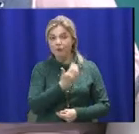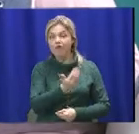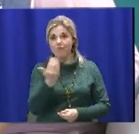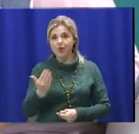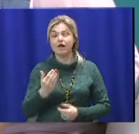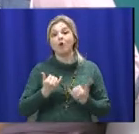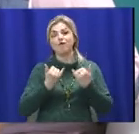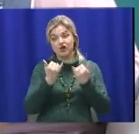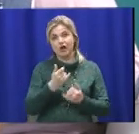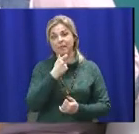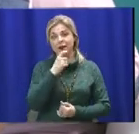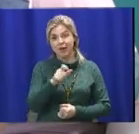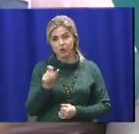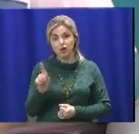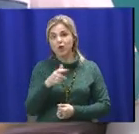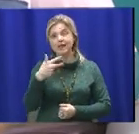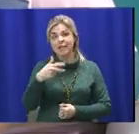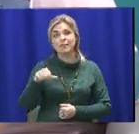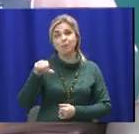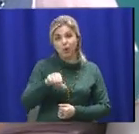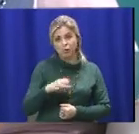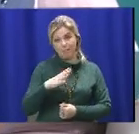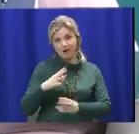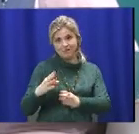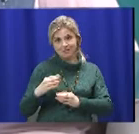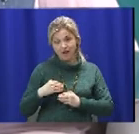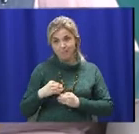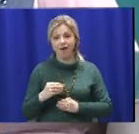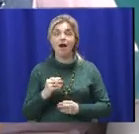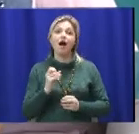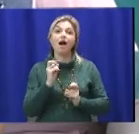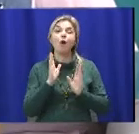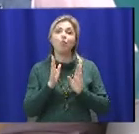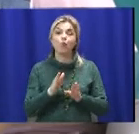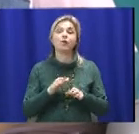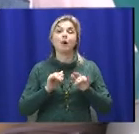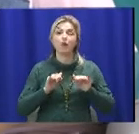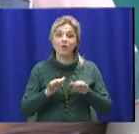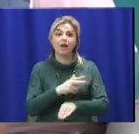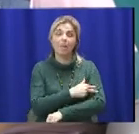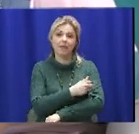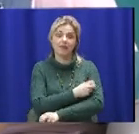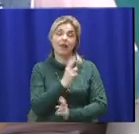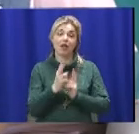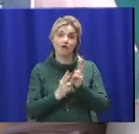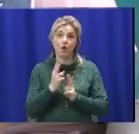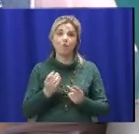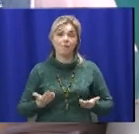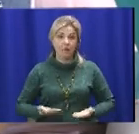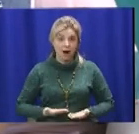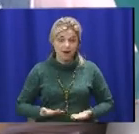шановні телеглядачі, що ці півгодини були з нами, а як буде впроваджена медична реформа, на практиці